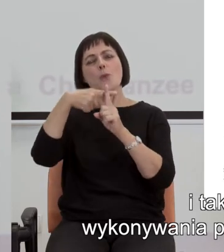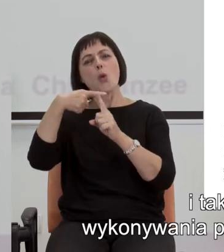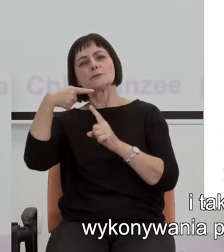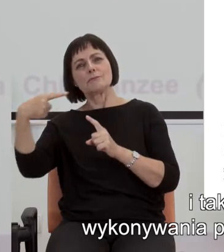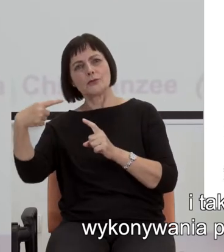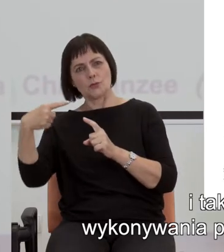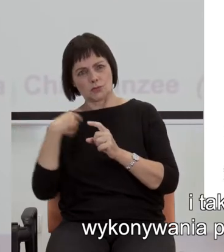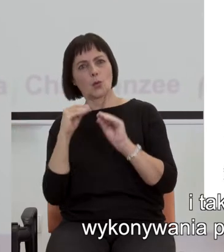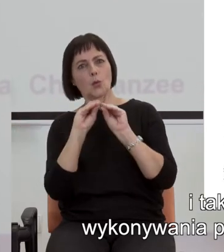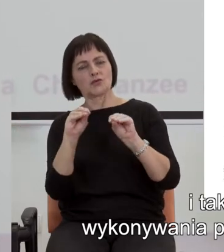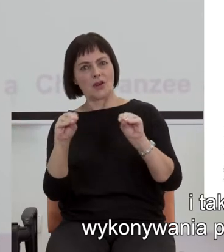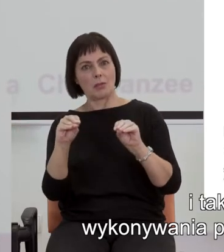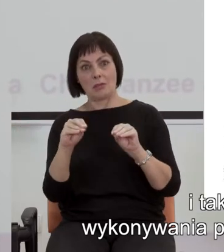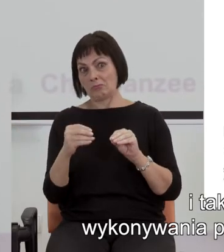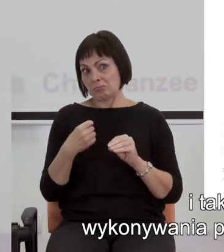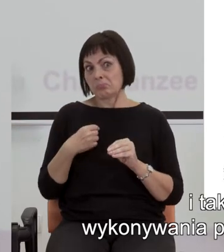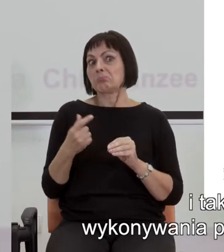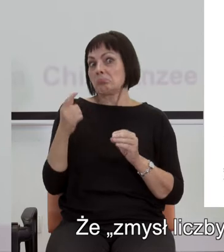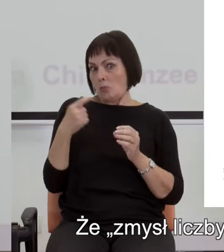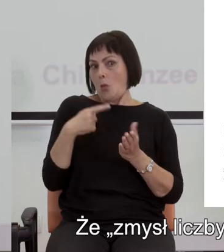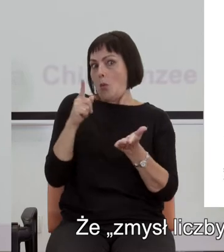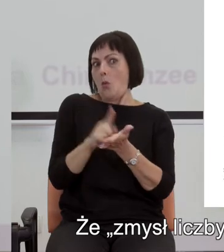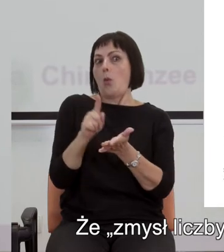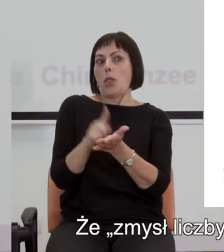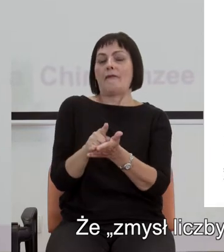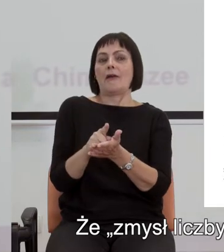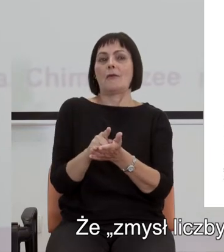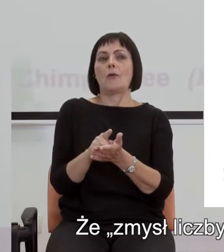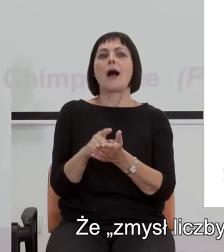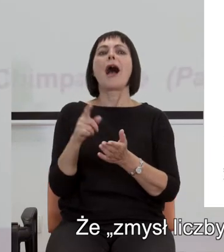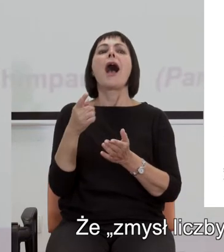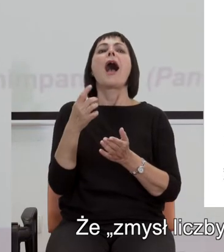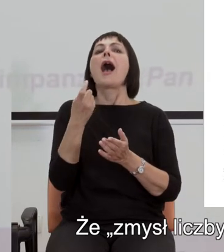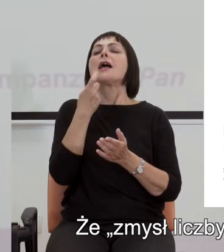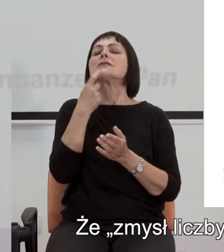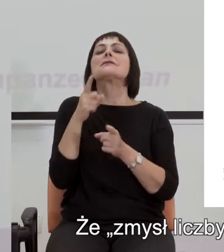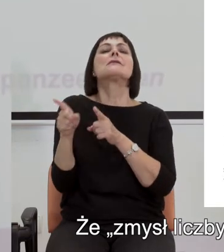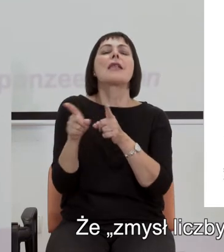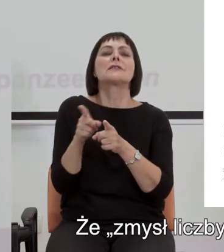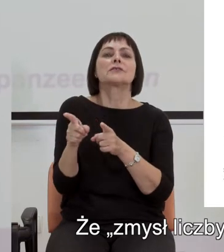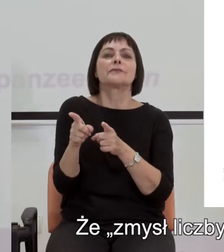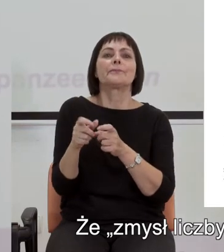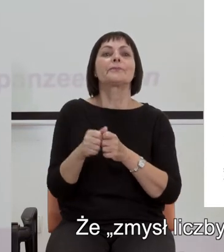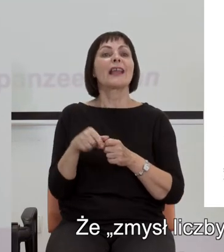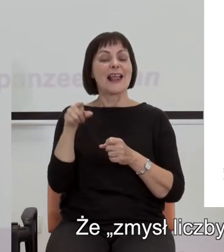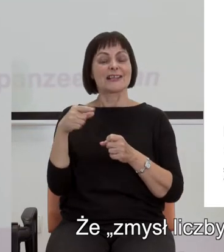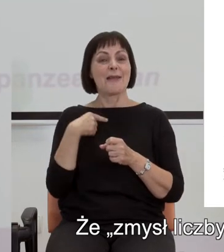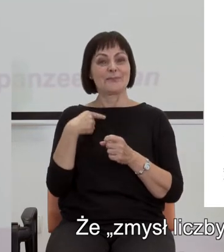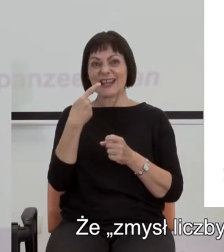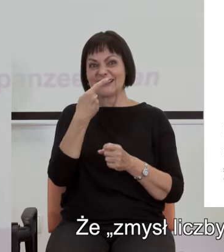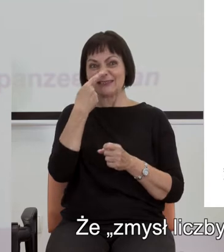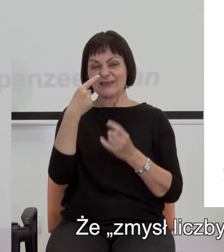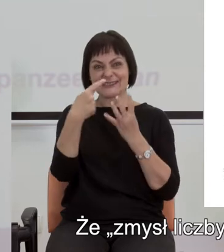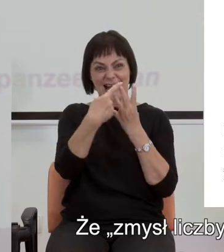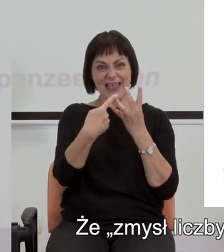i no, to się udawało. Co to wszystko znaczy? Że zmysł liczby,